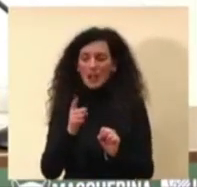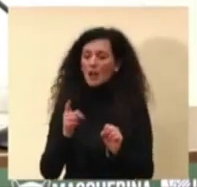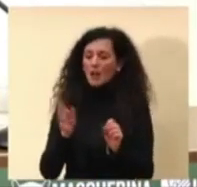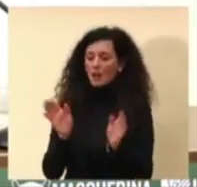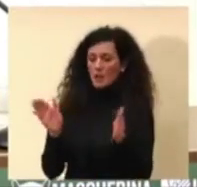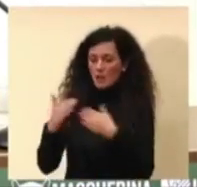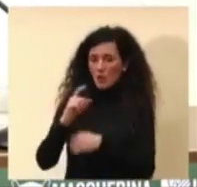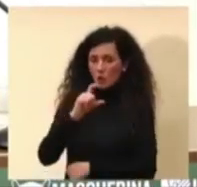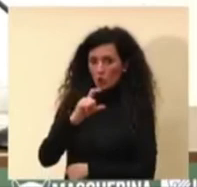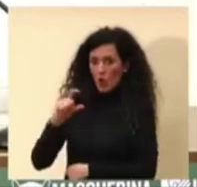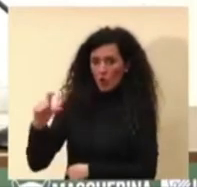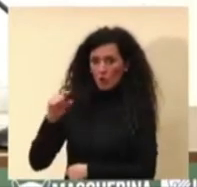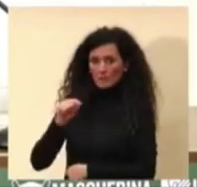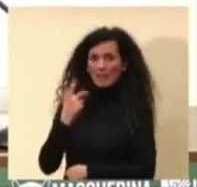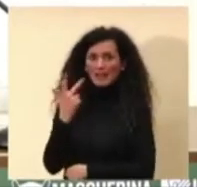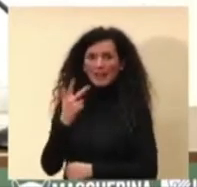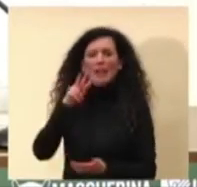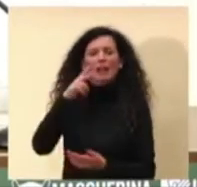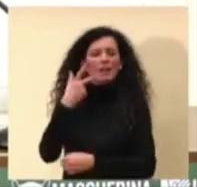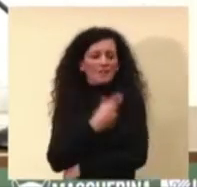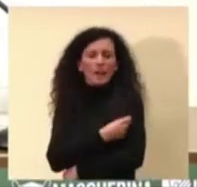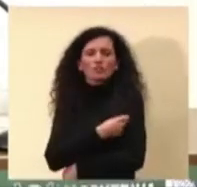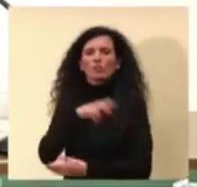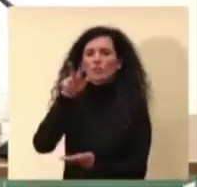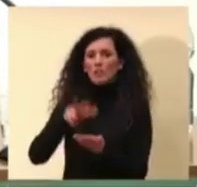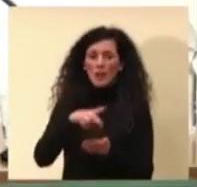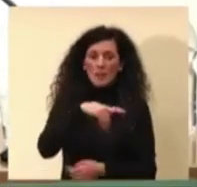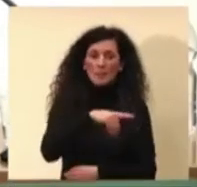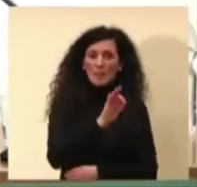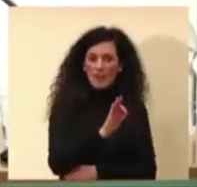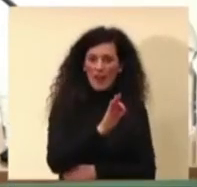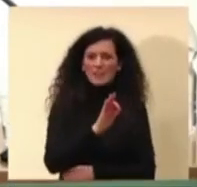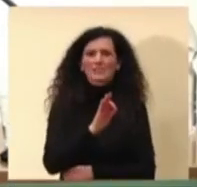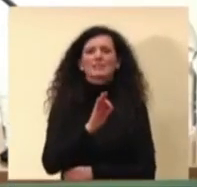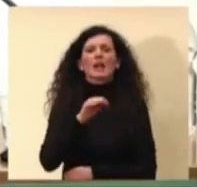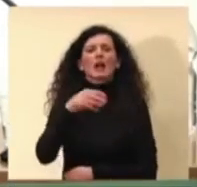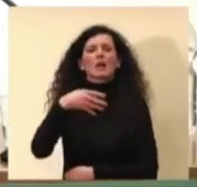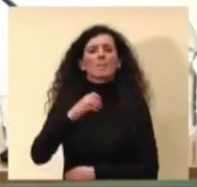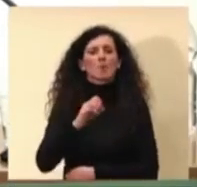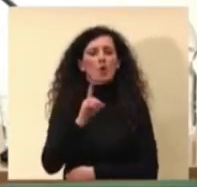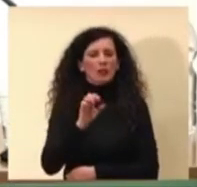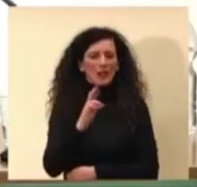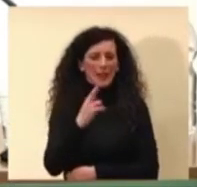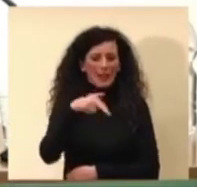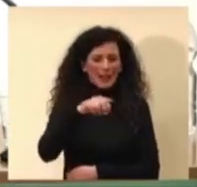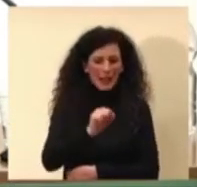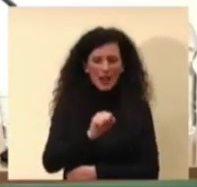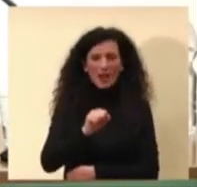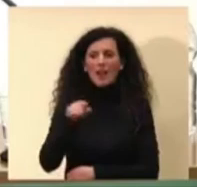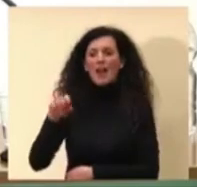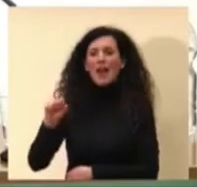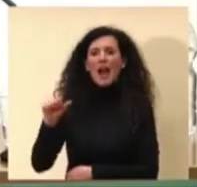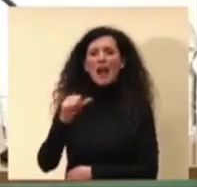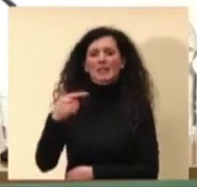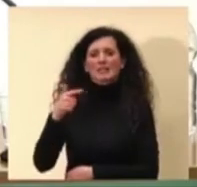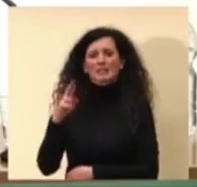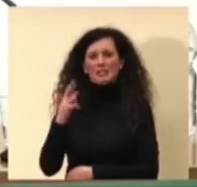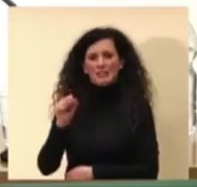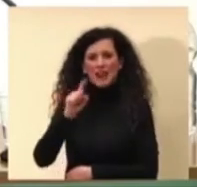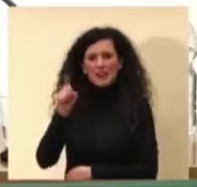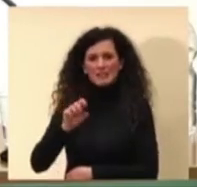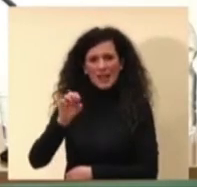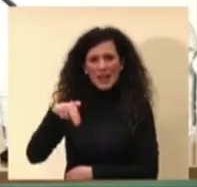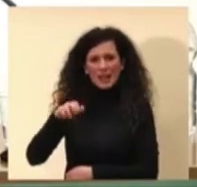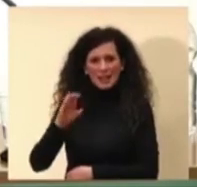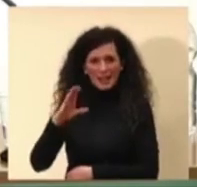vaccini che sono stati approvati, quindi Pfizer, BioNTech, Moderna e AstraZeneca.